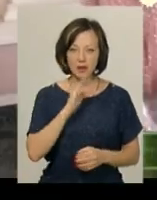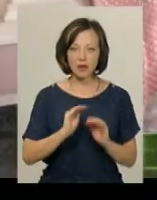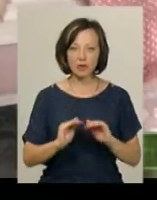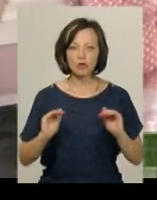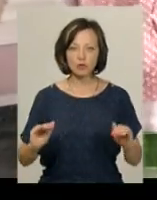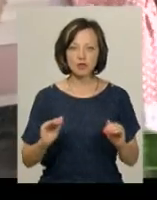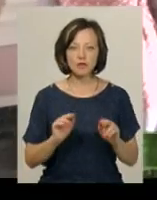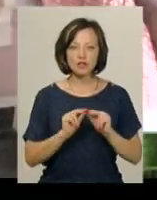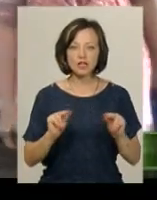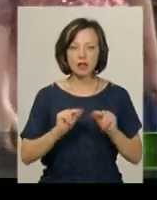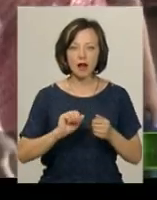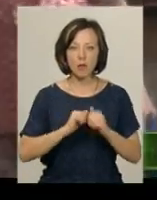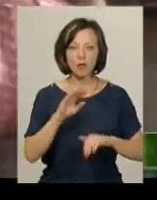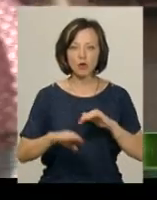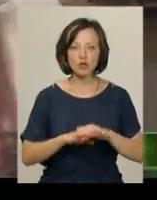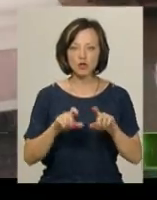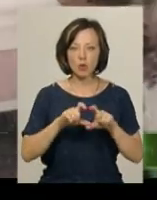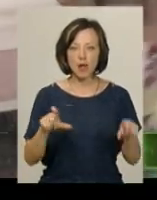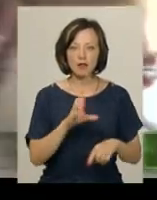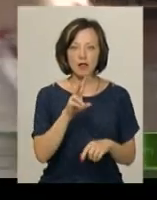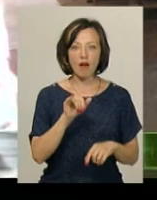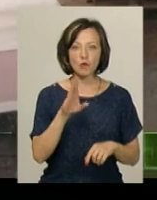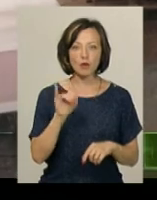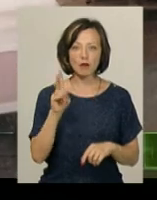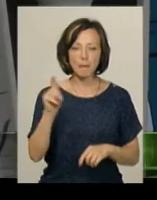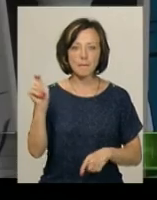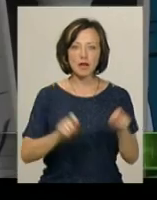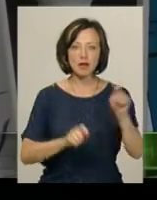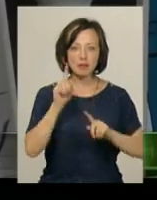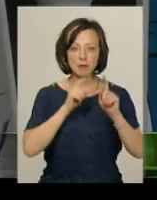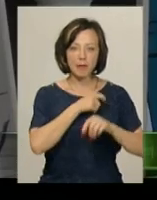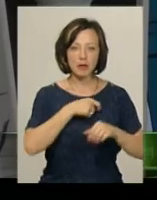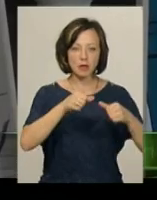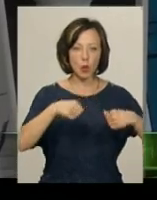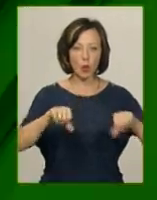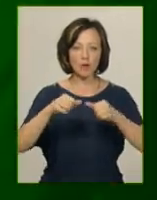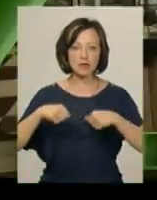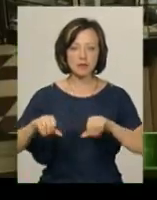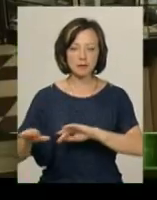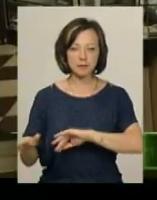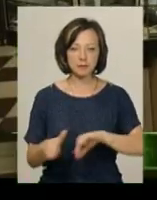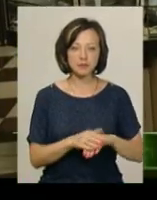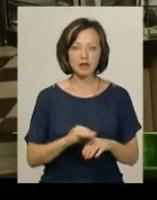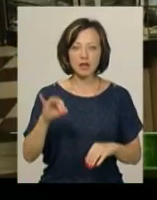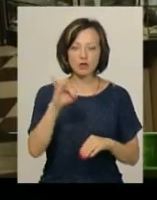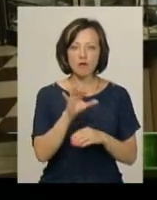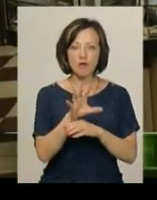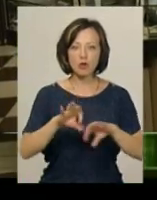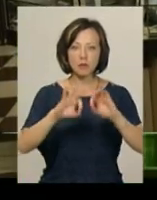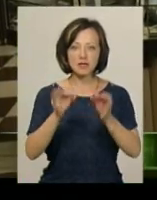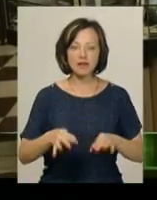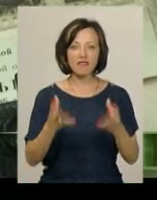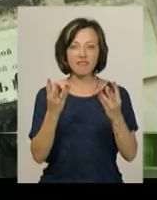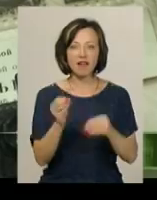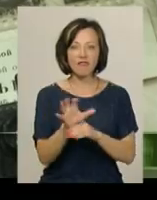Кам'янсьподільської школи «Славутинка» напередодні сесії обласної ради приїхали на засідання депутатських комісій. Історію фотомистецтва в День